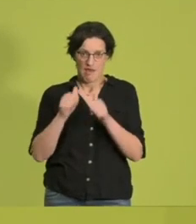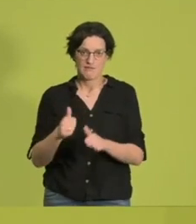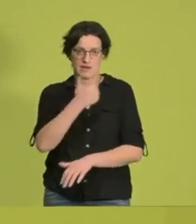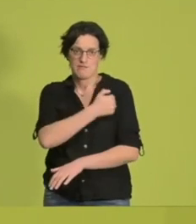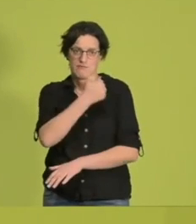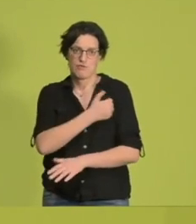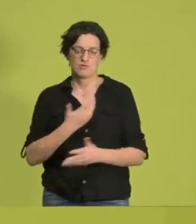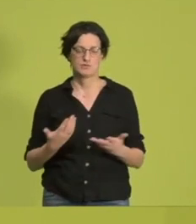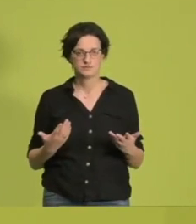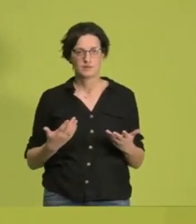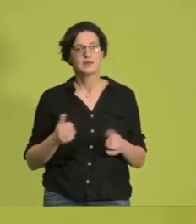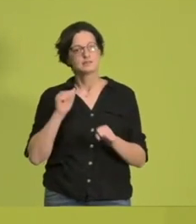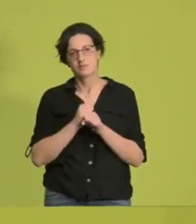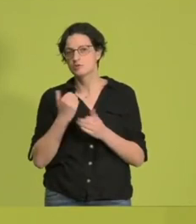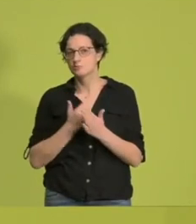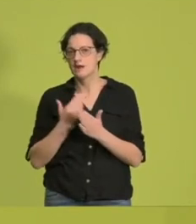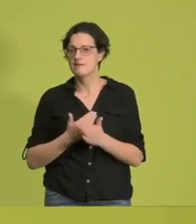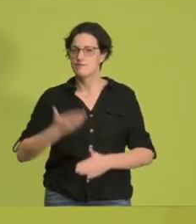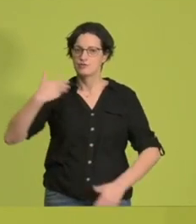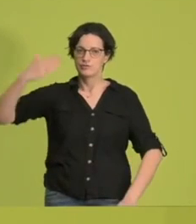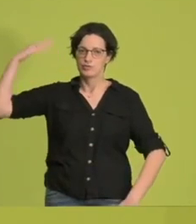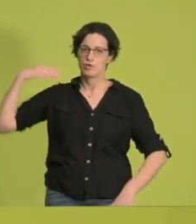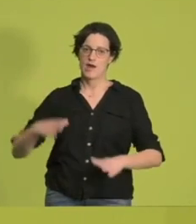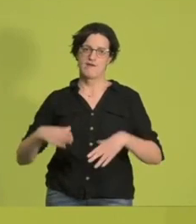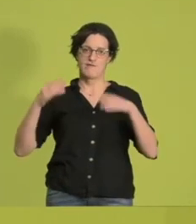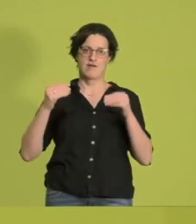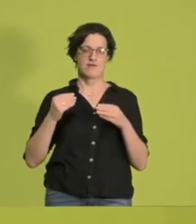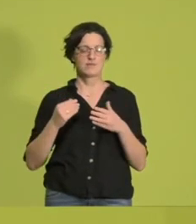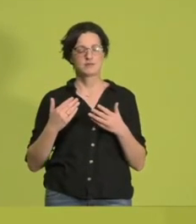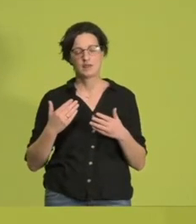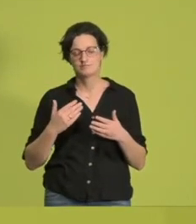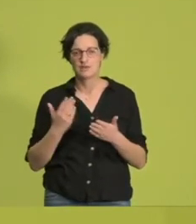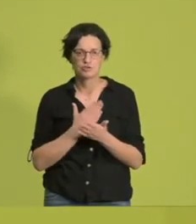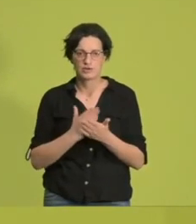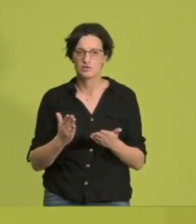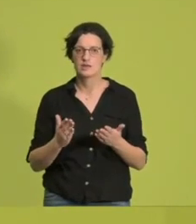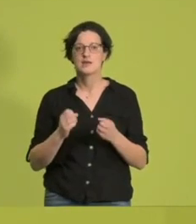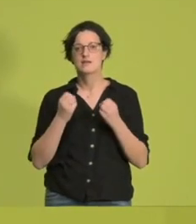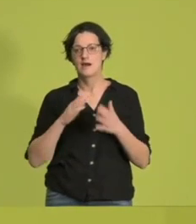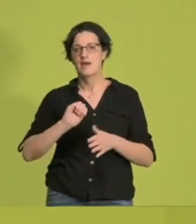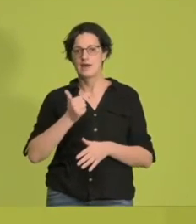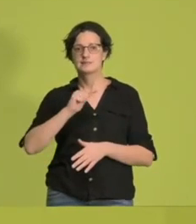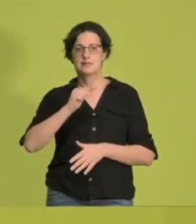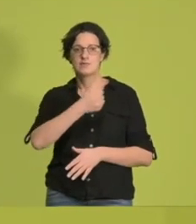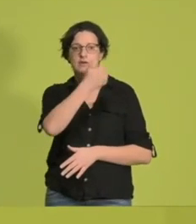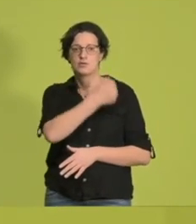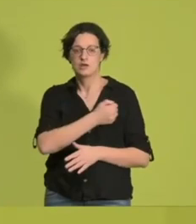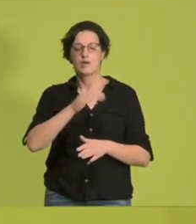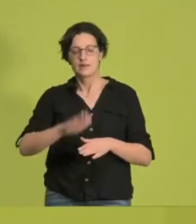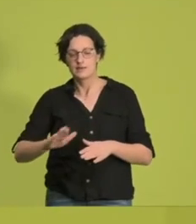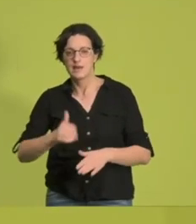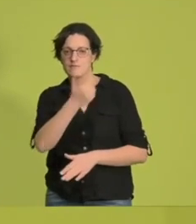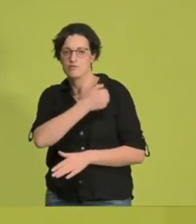können, wenn rechtzeitig gehandelt worden wäre. Und natürlich müssen wir die Erst- und Zweitimpfungen voranbringen. Natürlich müssen wir die Kinderimpfungen vorbereiten.